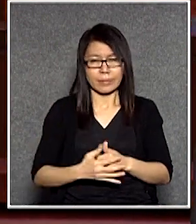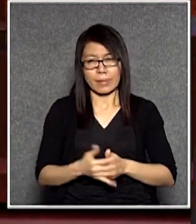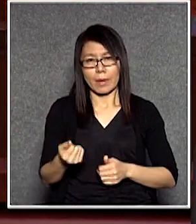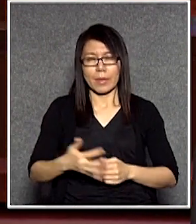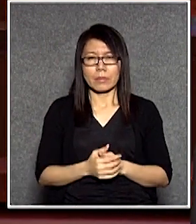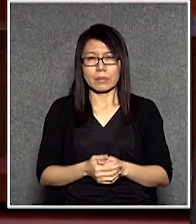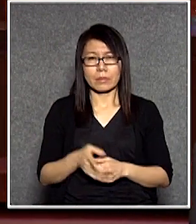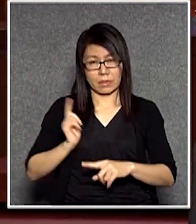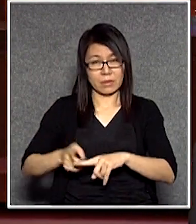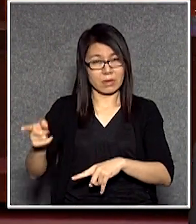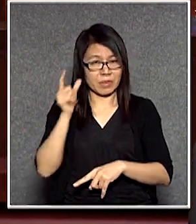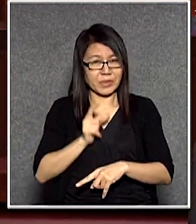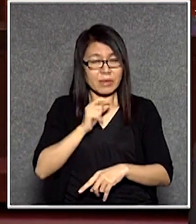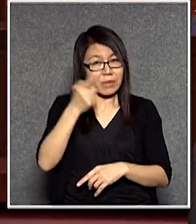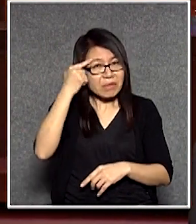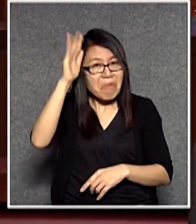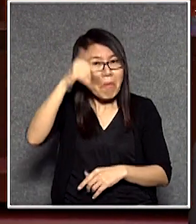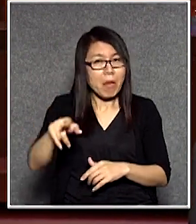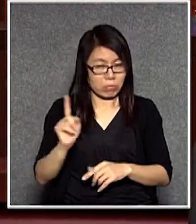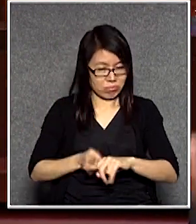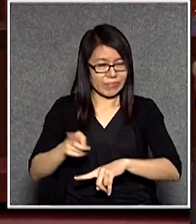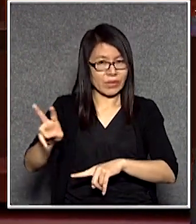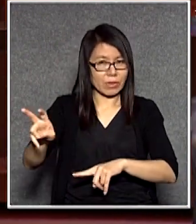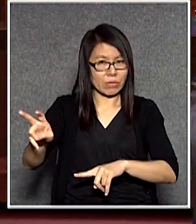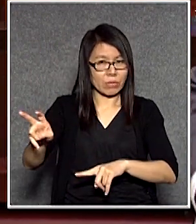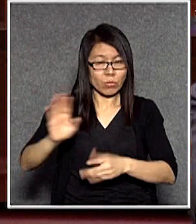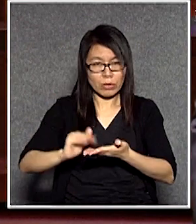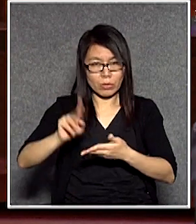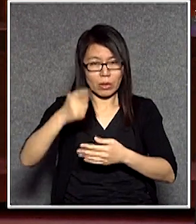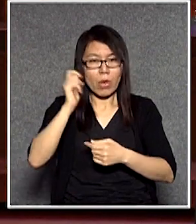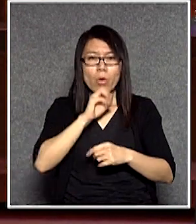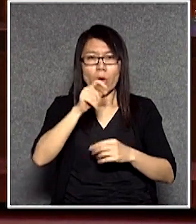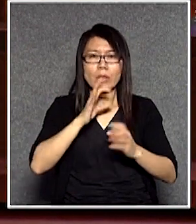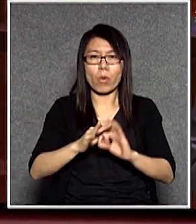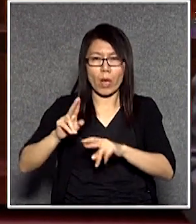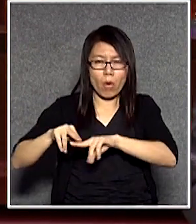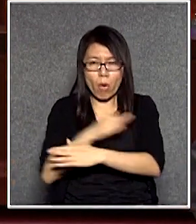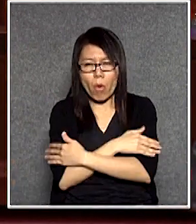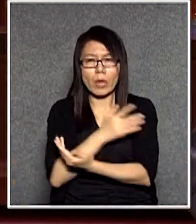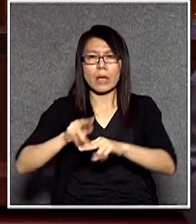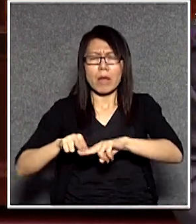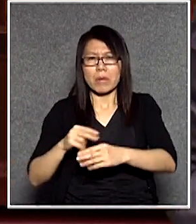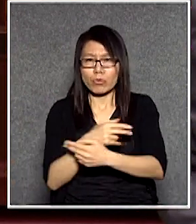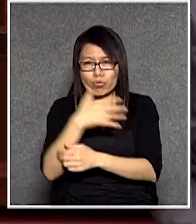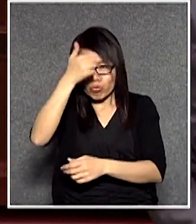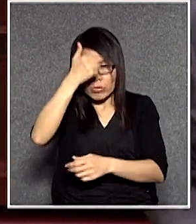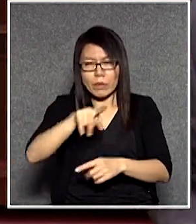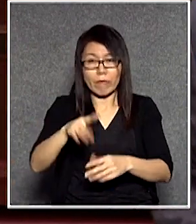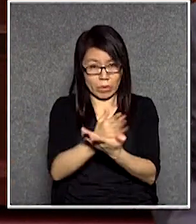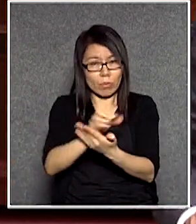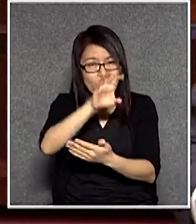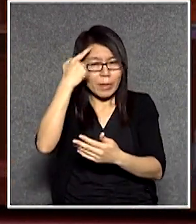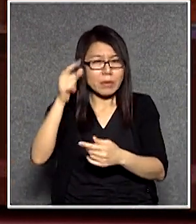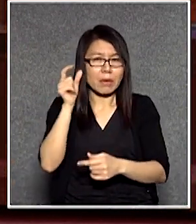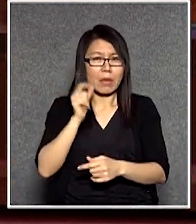這些不是叫不知廉恥嗎什麼叫不知廉恥這些就是講到這些所謂國族主義愛國主義我現在分析給你聽有沒有廉